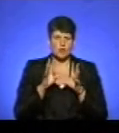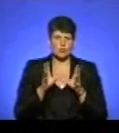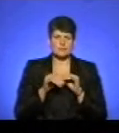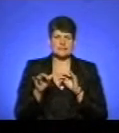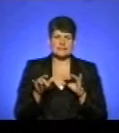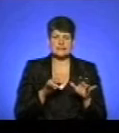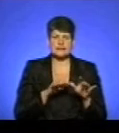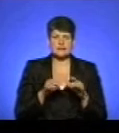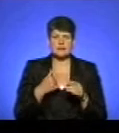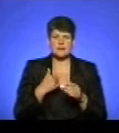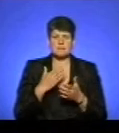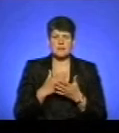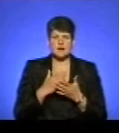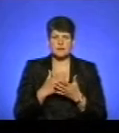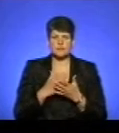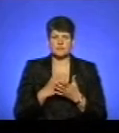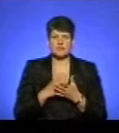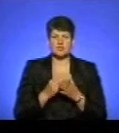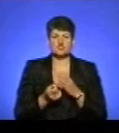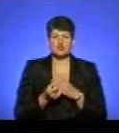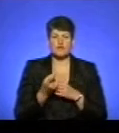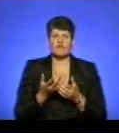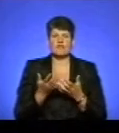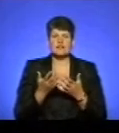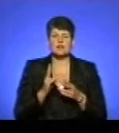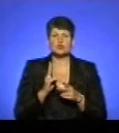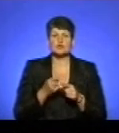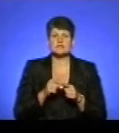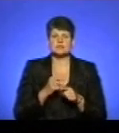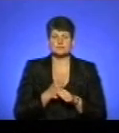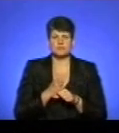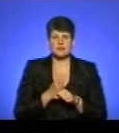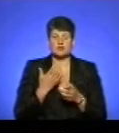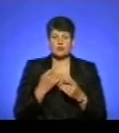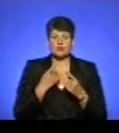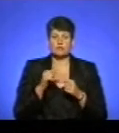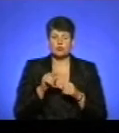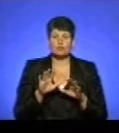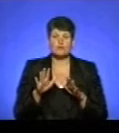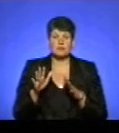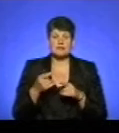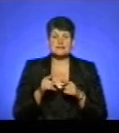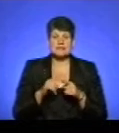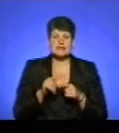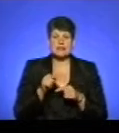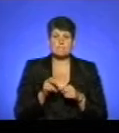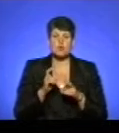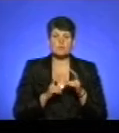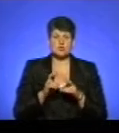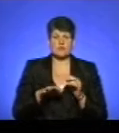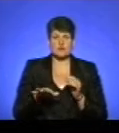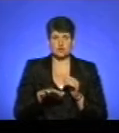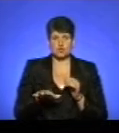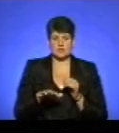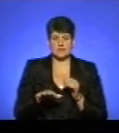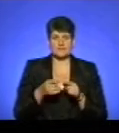заходи, і ми маємо джерело вияснити, хто це. Якщо говорити в тому випадку, це є промислова зона, це